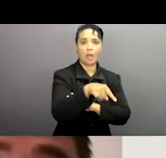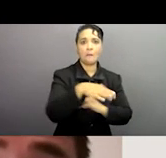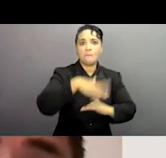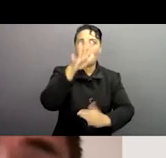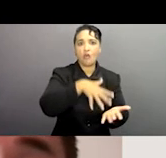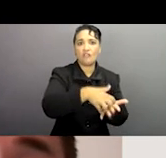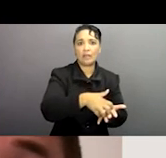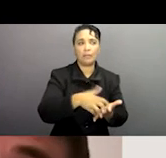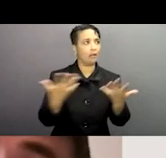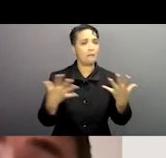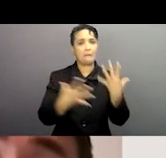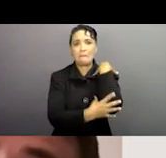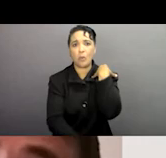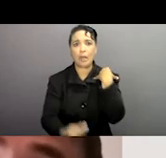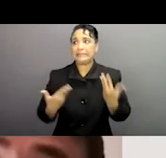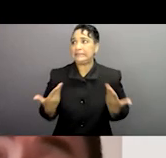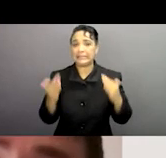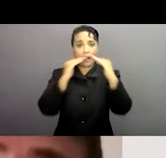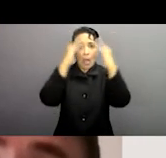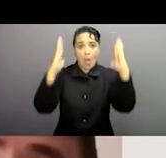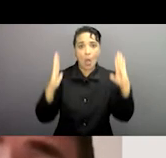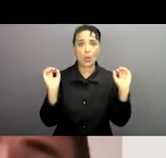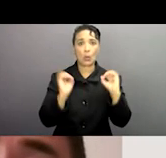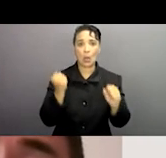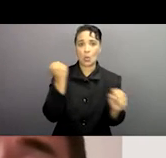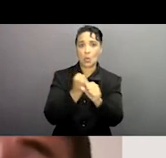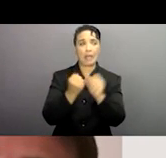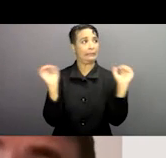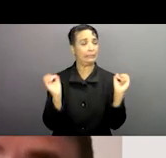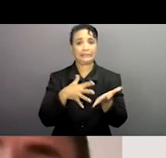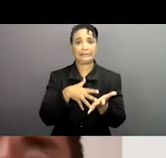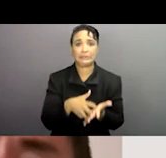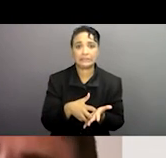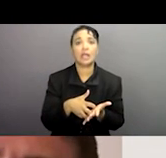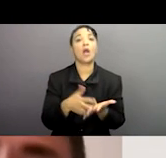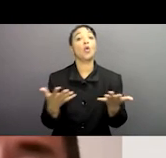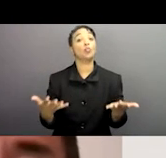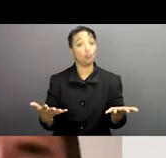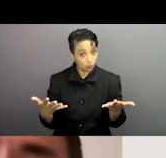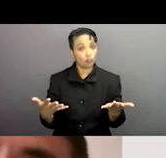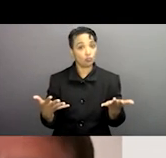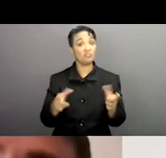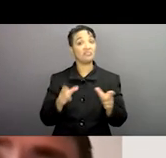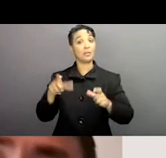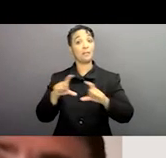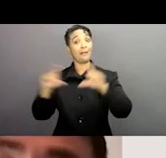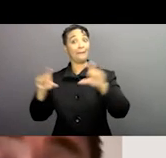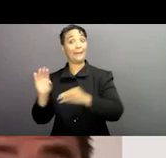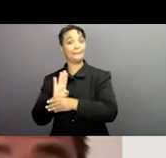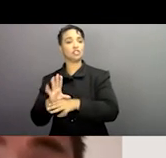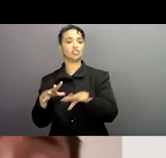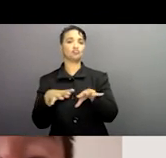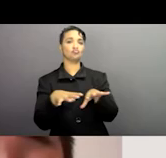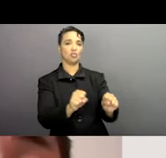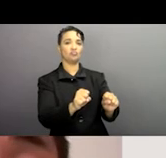pourquoi parce que la majorité d'entre nous n'ont pas de moyens pour pouvoir survivre et c'est ce qui se passe à ce niveau-là et qu